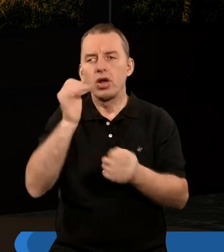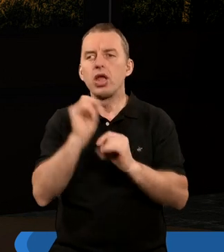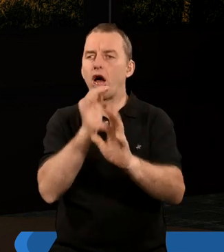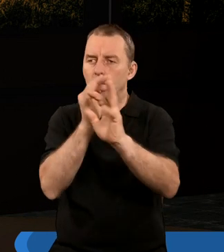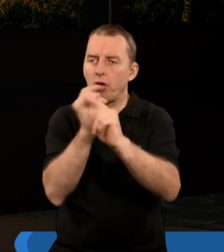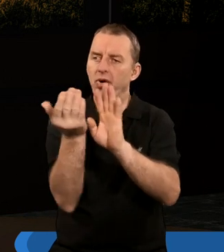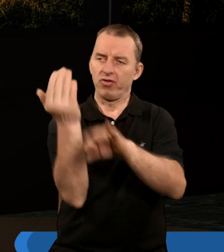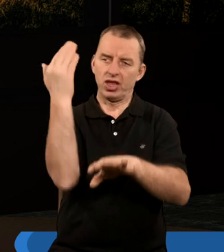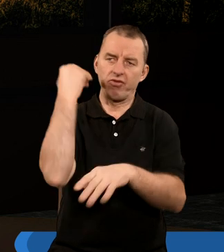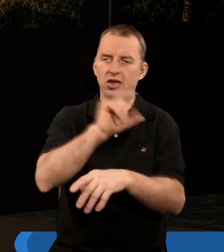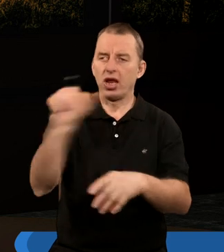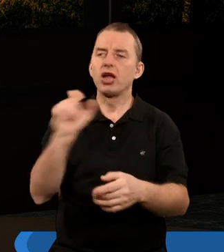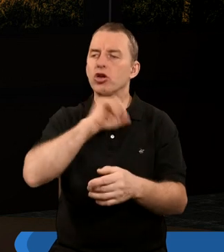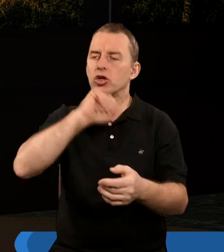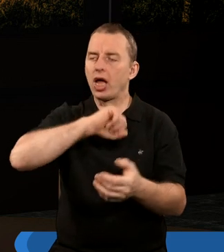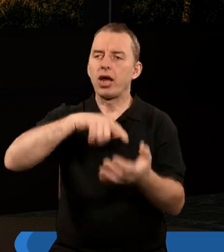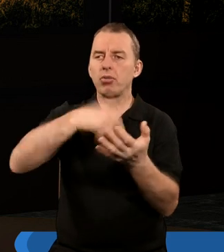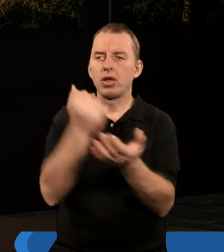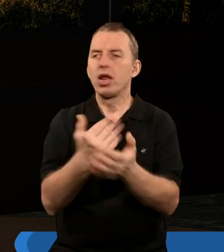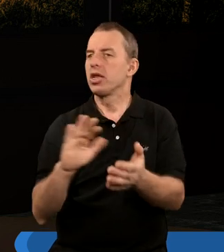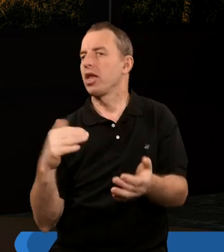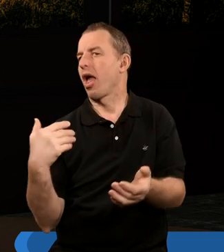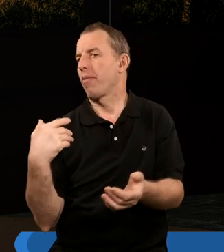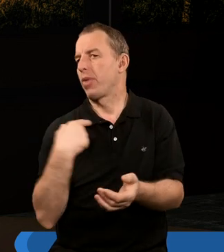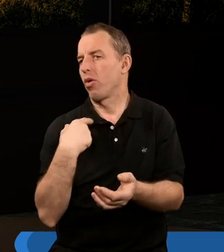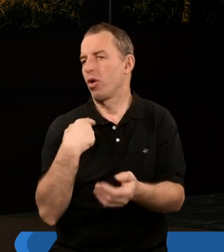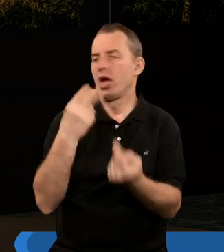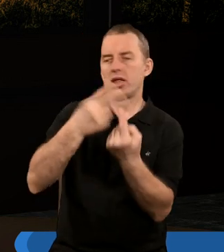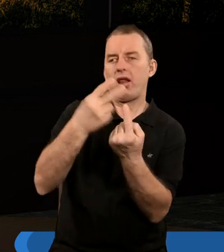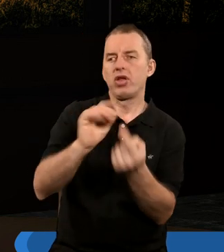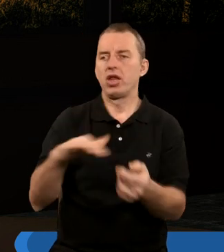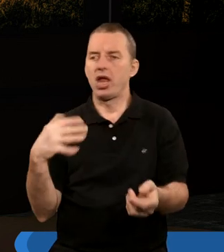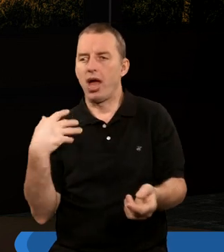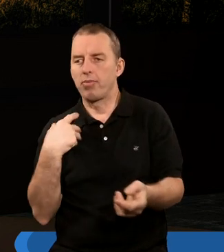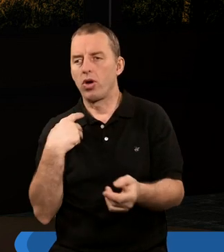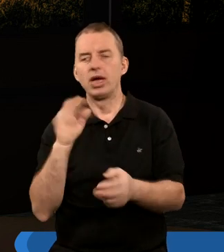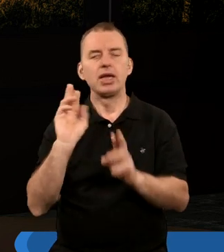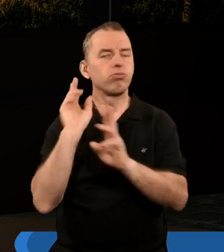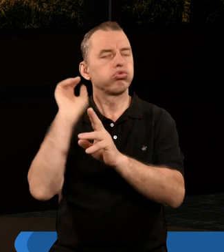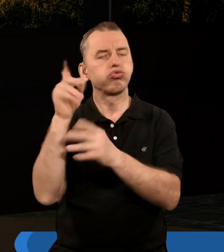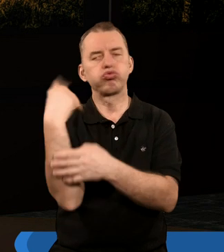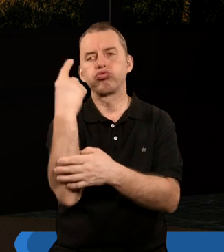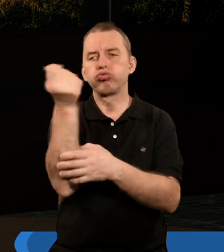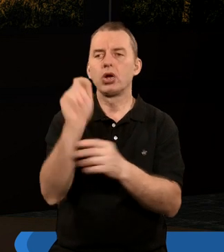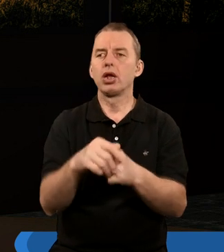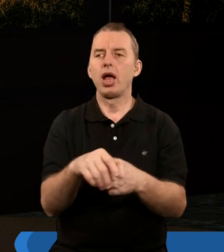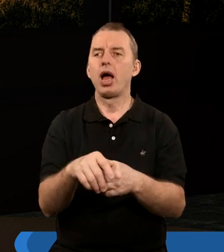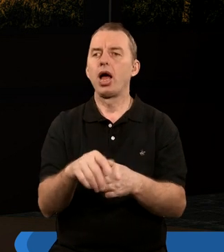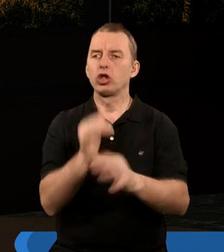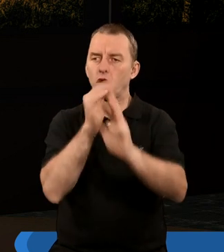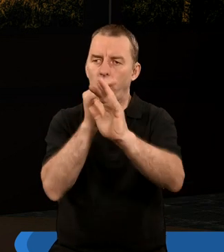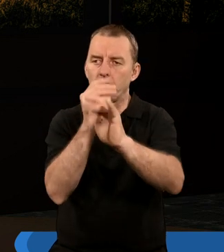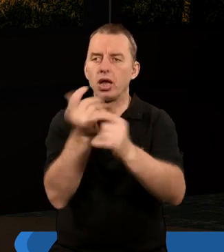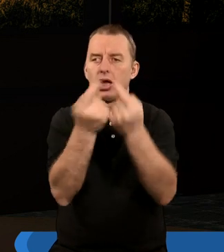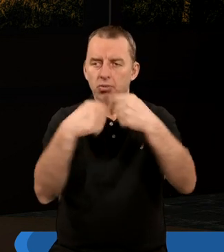jak trąby w czasach Starego Testamentu, nie było telewizji, nie było syren alarmowych. Trąby zarówno